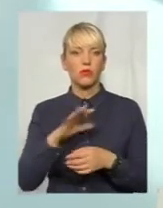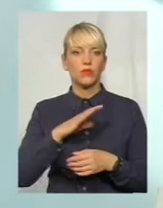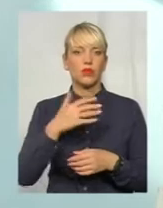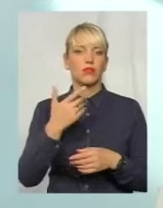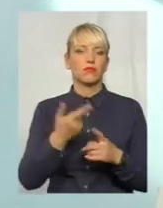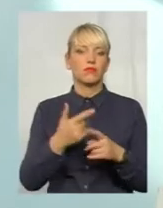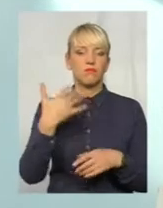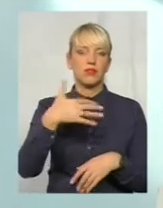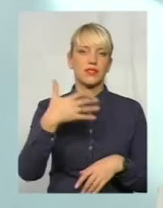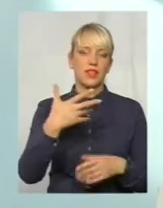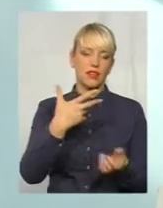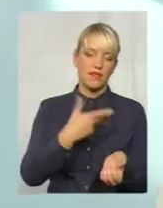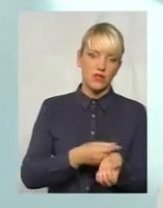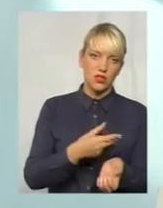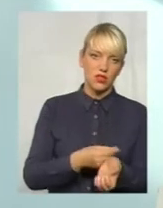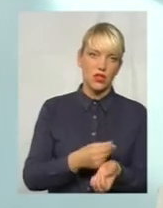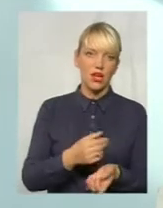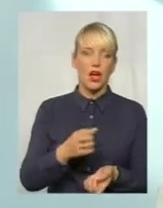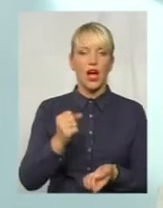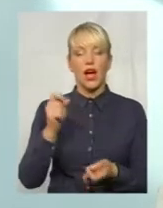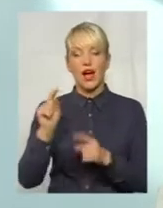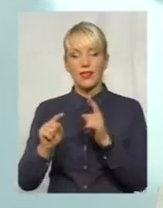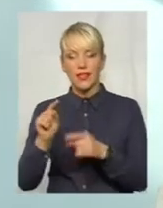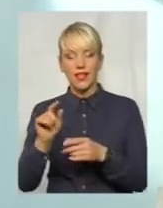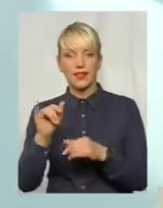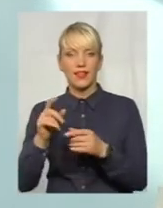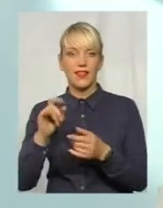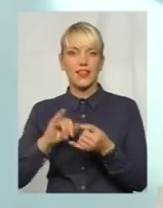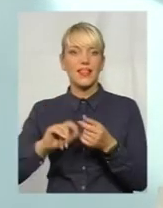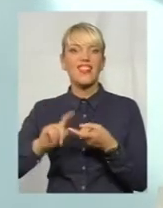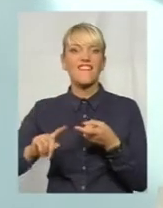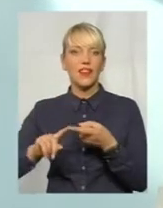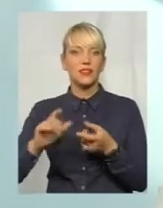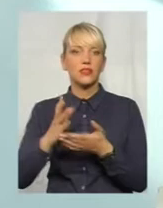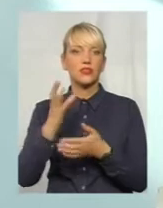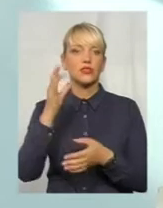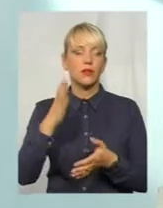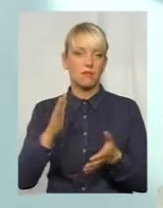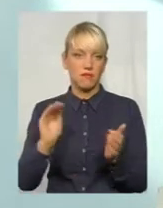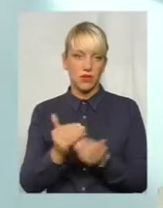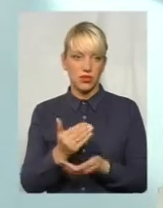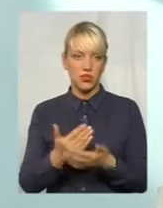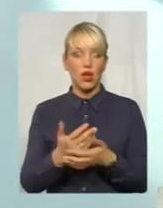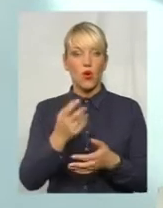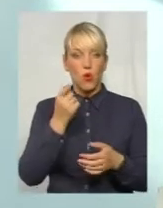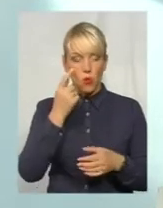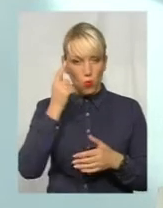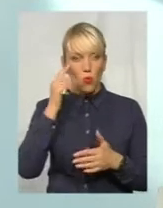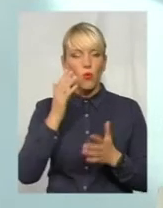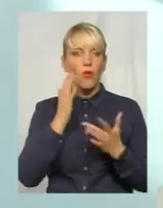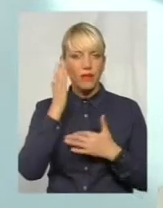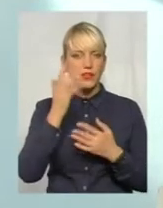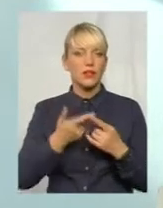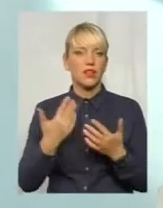-60%, за деякими і нижчі. Уявіть собі, що в такій кількості незахищених дітей